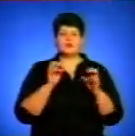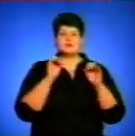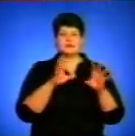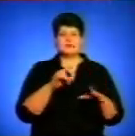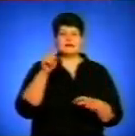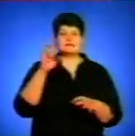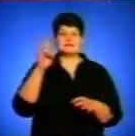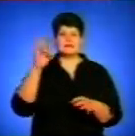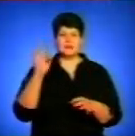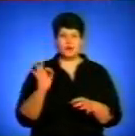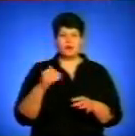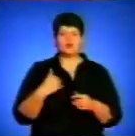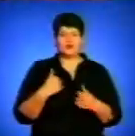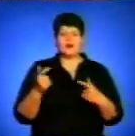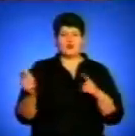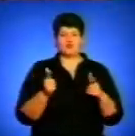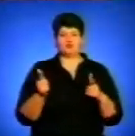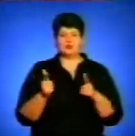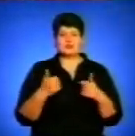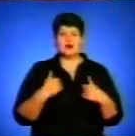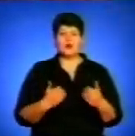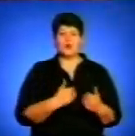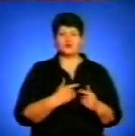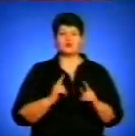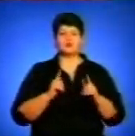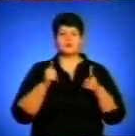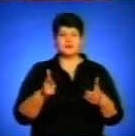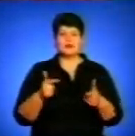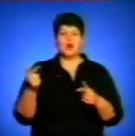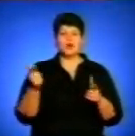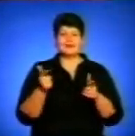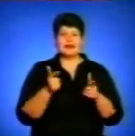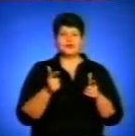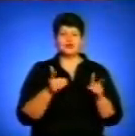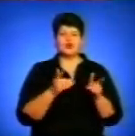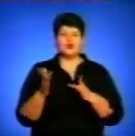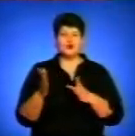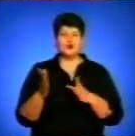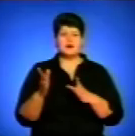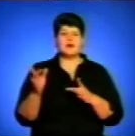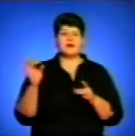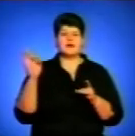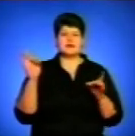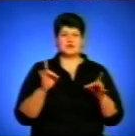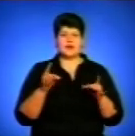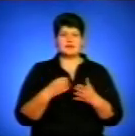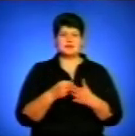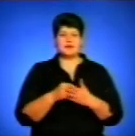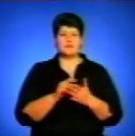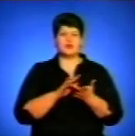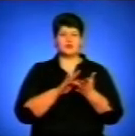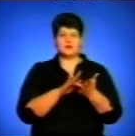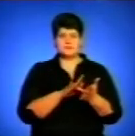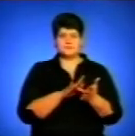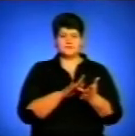зіно, до якого я готуюся. Я хочу поступити на готельний ресторанний бізнес або на туризм. Усіх учасників